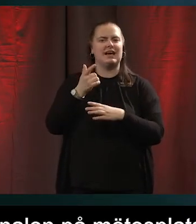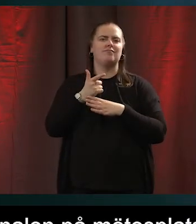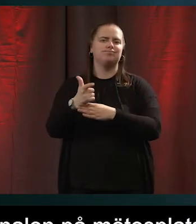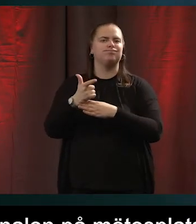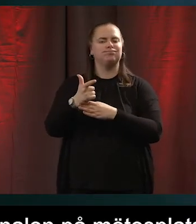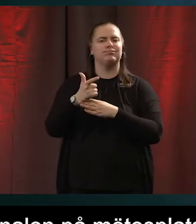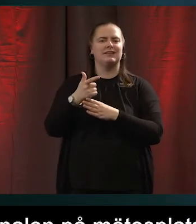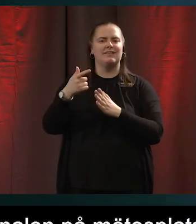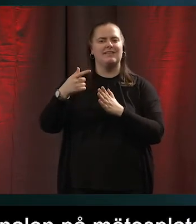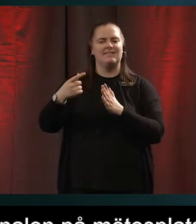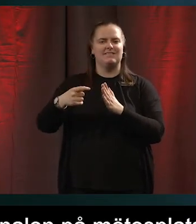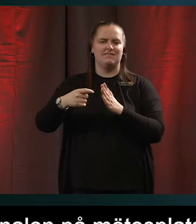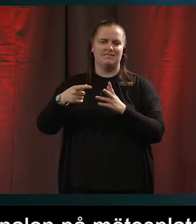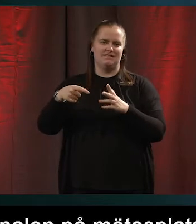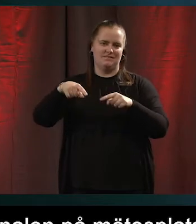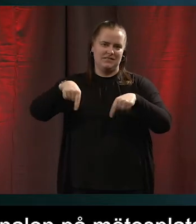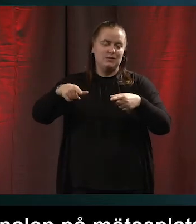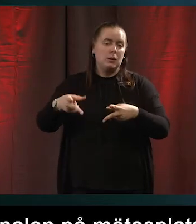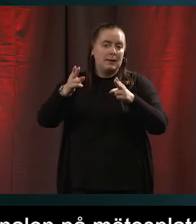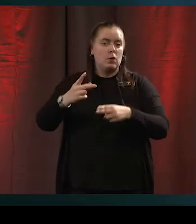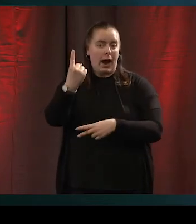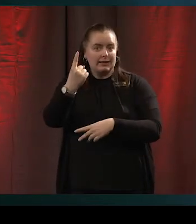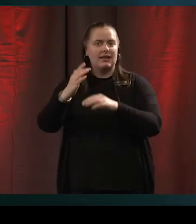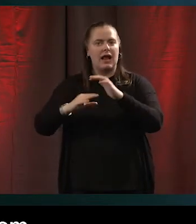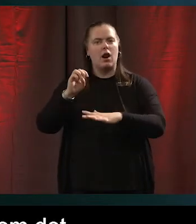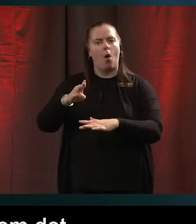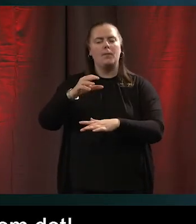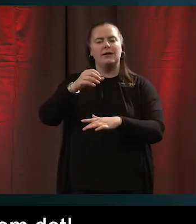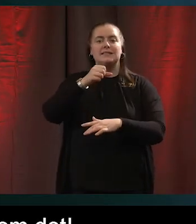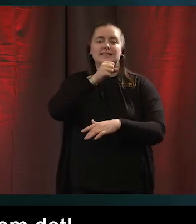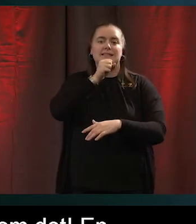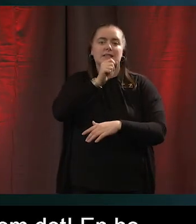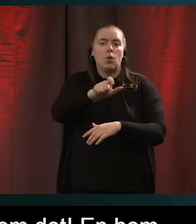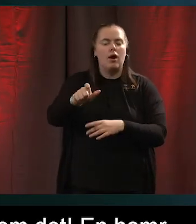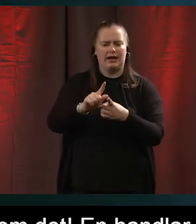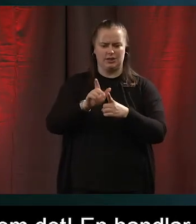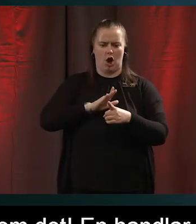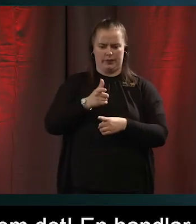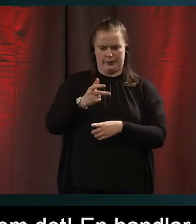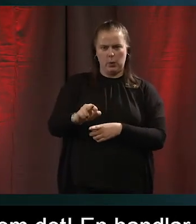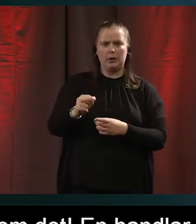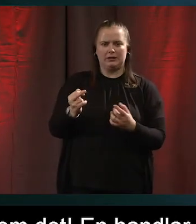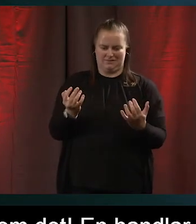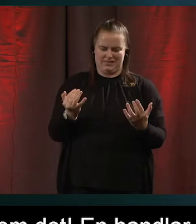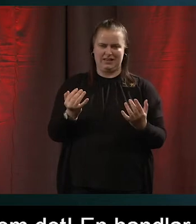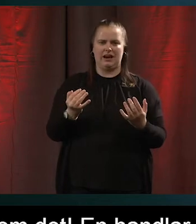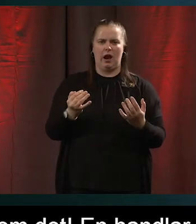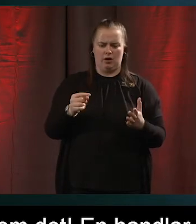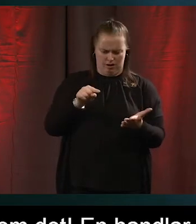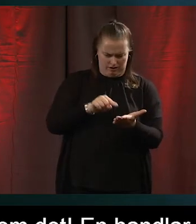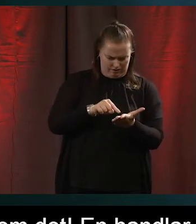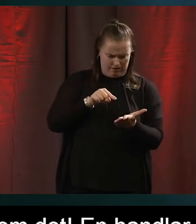tipsa om att gå in och kolla. Och just en sån handlar om det här med att seniorer ofta har kanske torra fingrar och att det inte tar riktigt när man